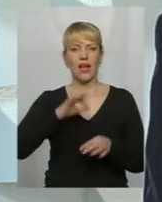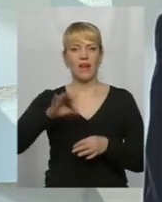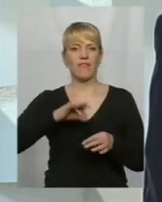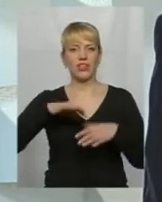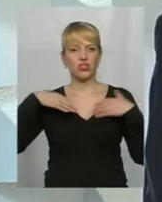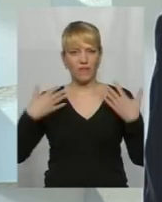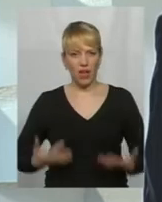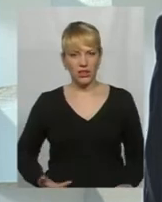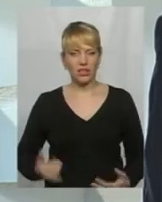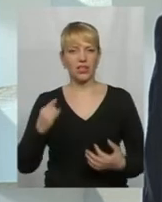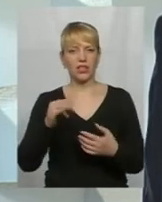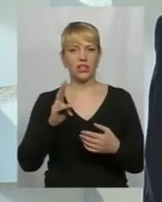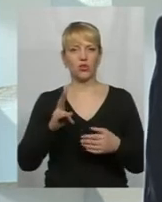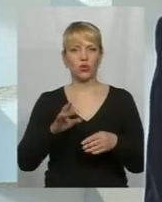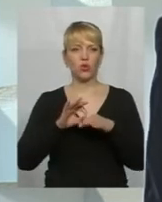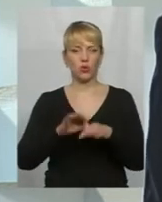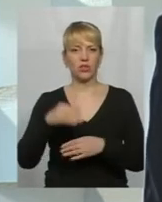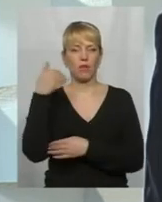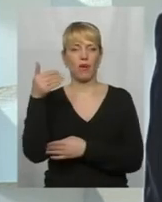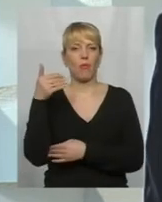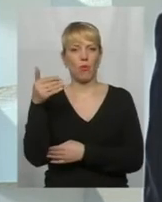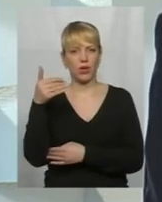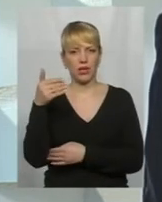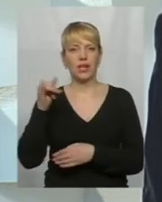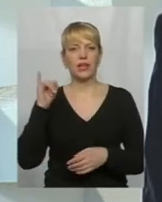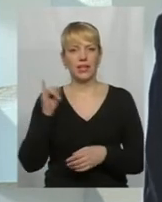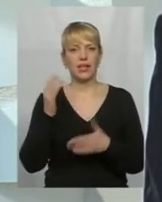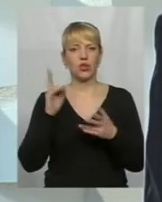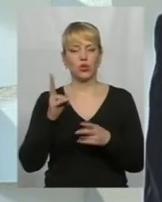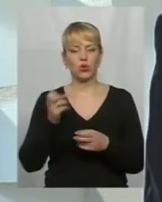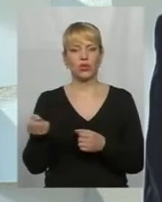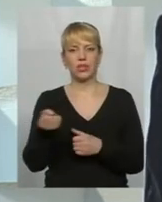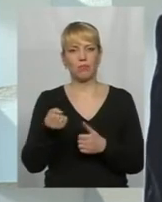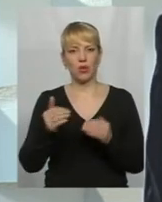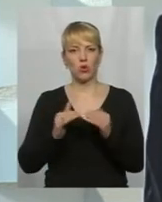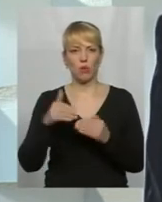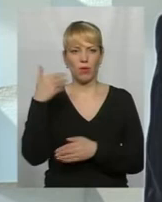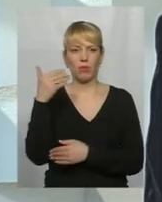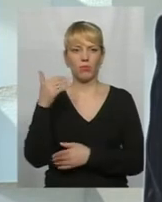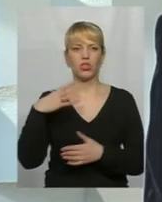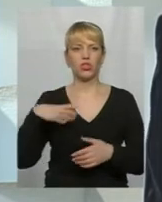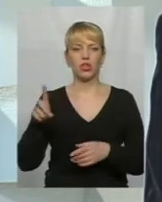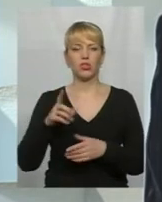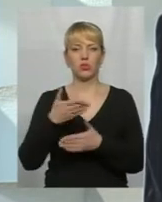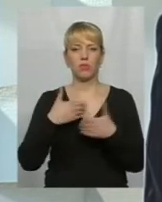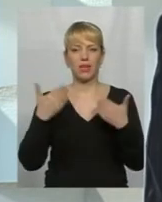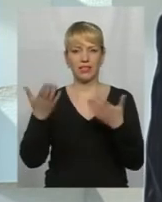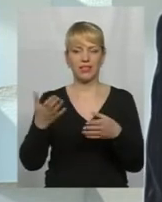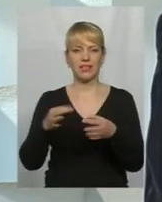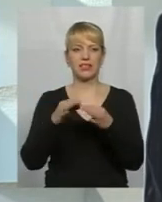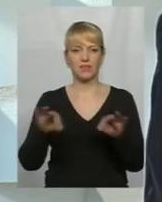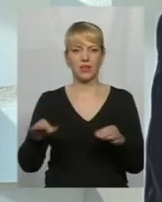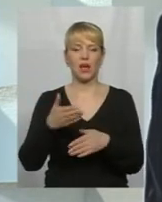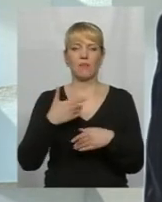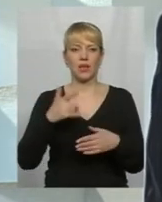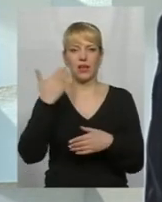носять прапори, які тримають дома прапори і чекають, що ми їх звільнимо. А ми їх обов'язково